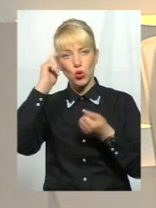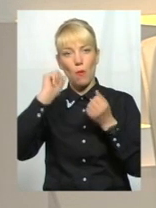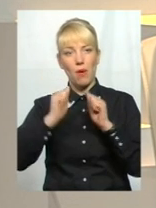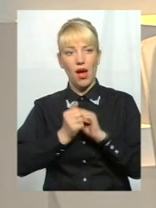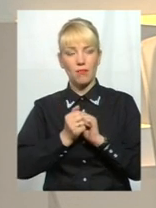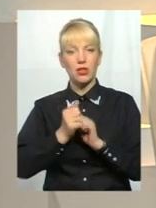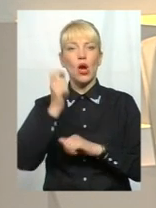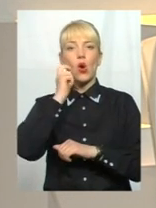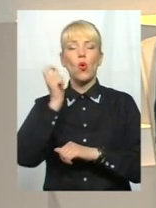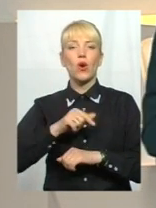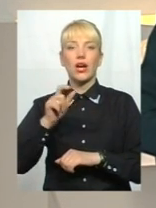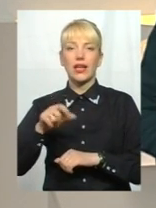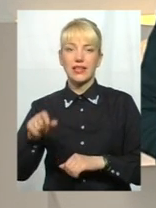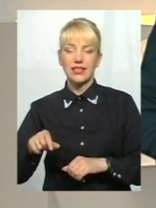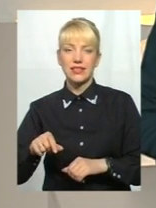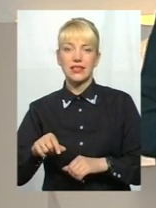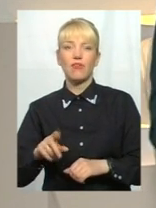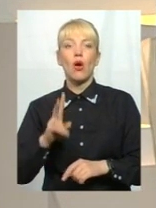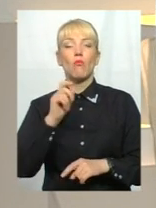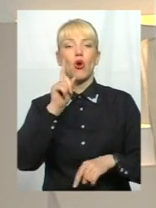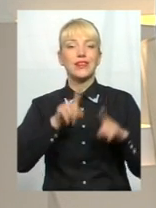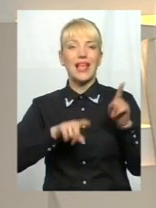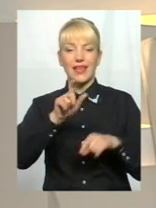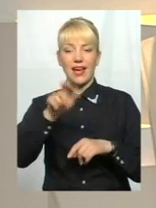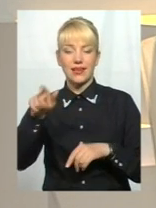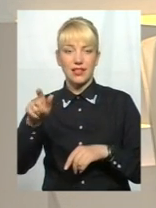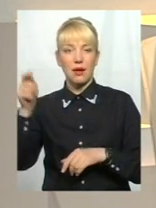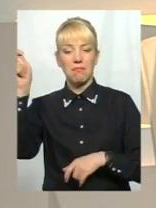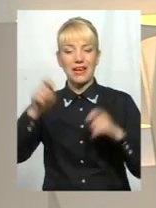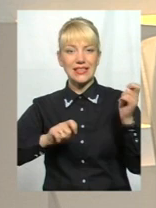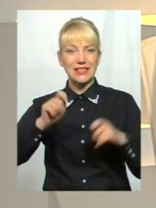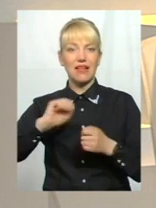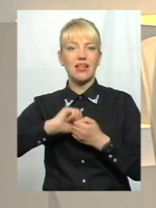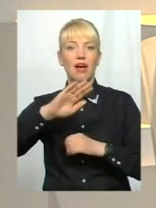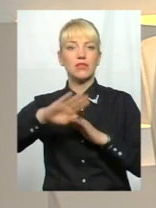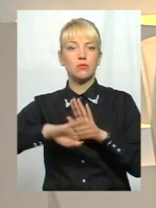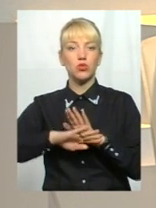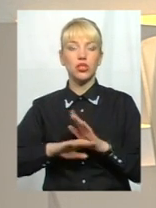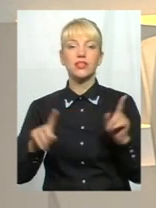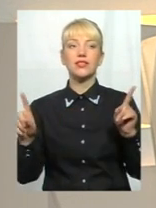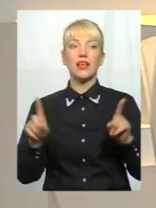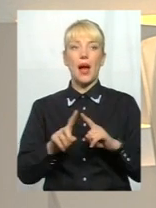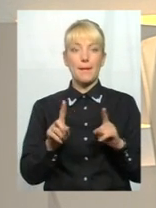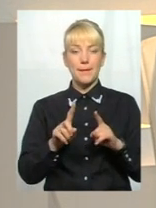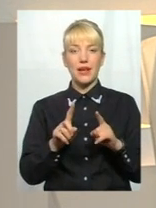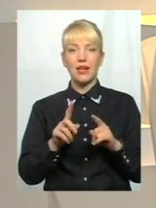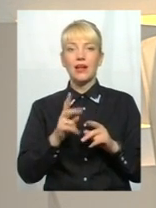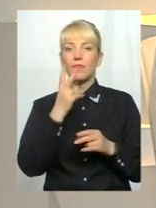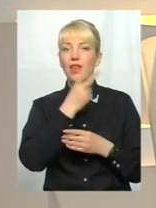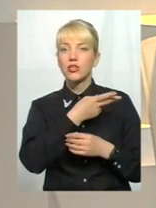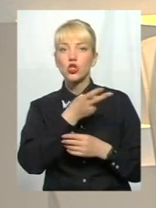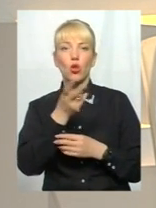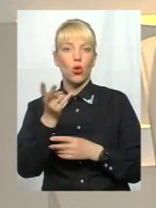українців, людей, які приїздять до Кам'янця-Подільського, аби насолодитися